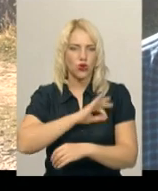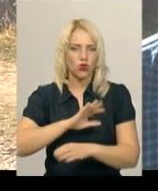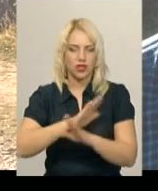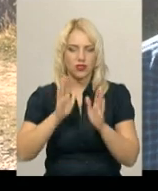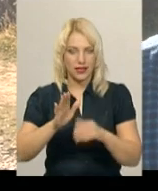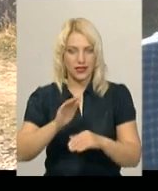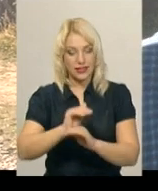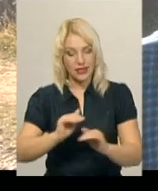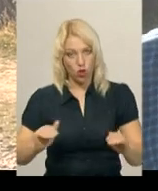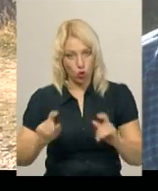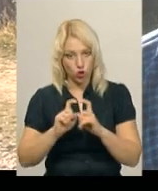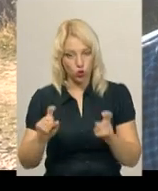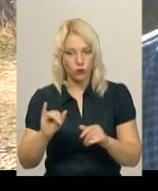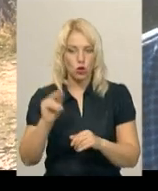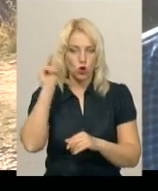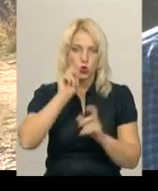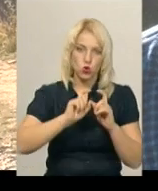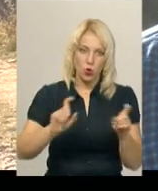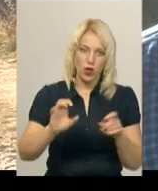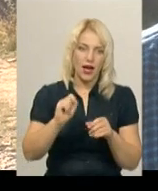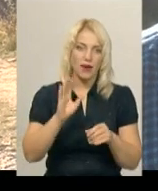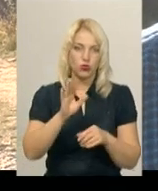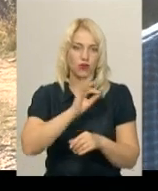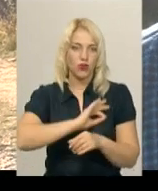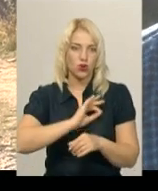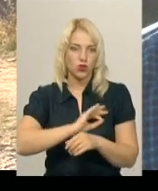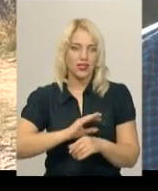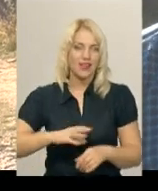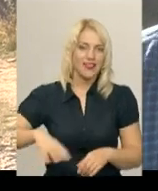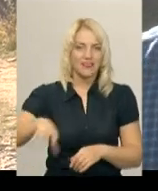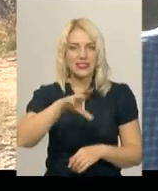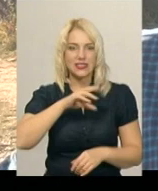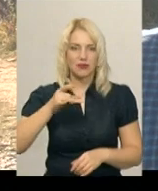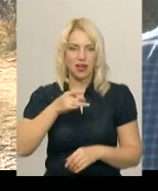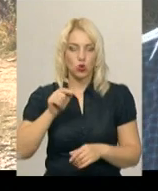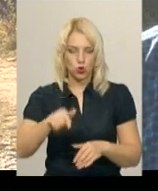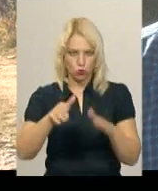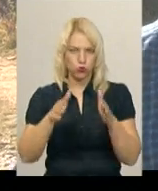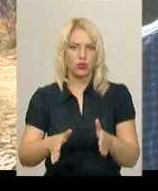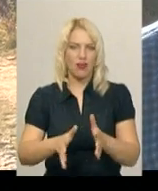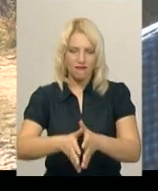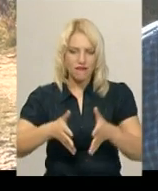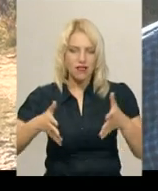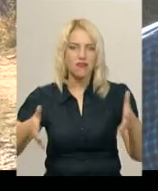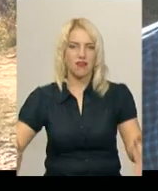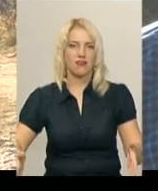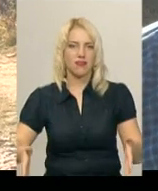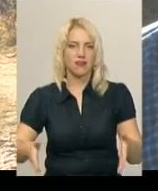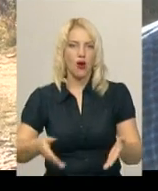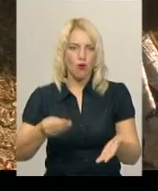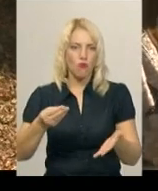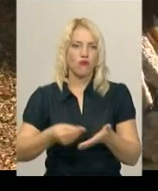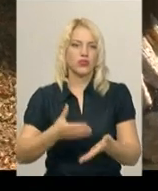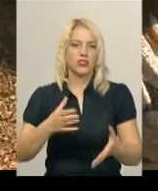садочком і школою, а й використовуватись всім мікрорайонам. Тобто тут буде великий, повноційний, можна так сказати,